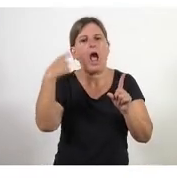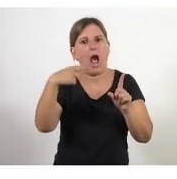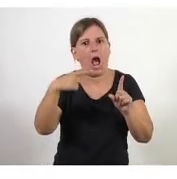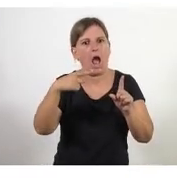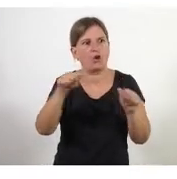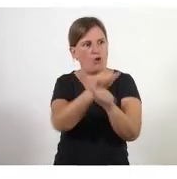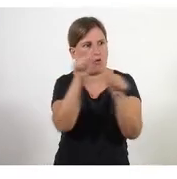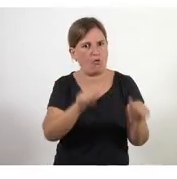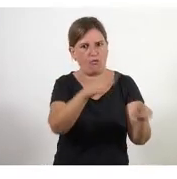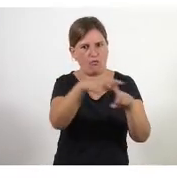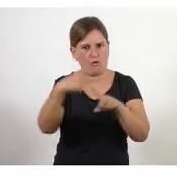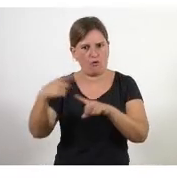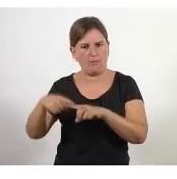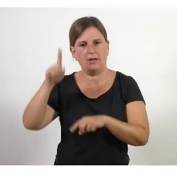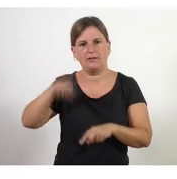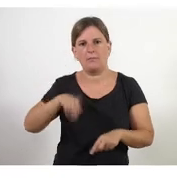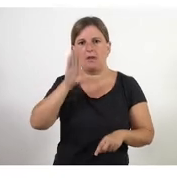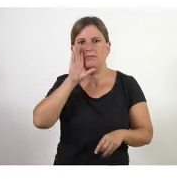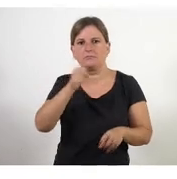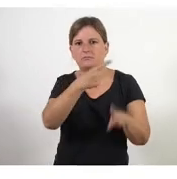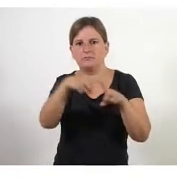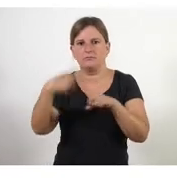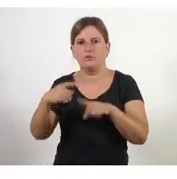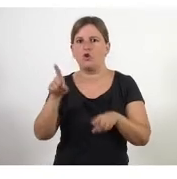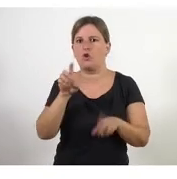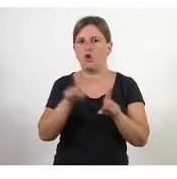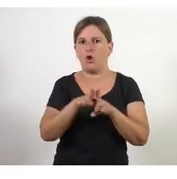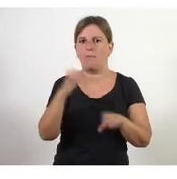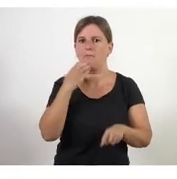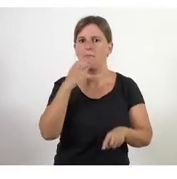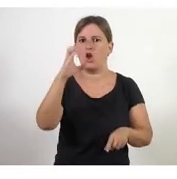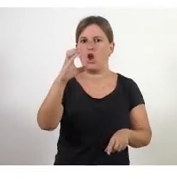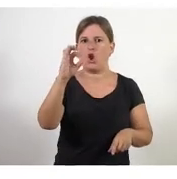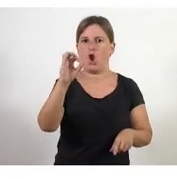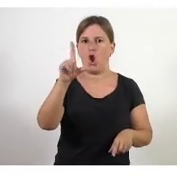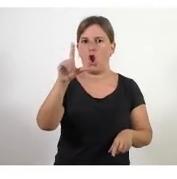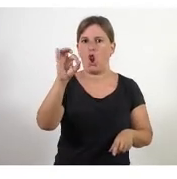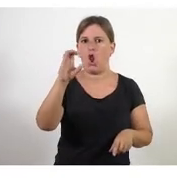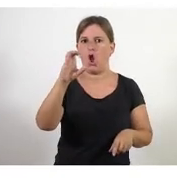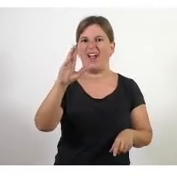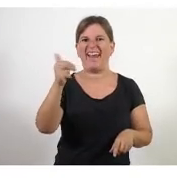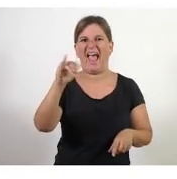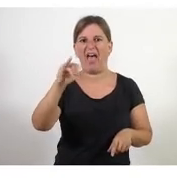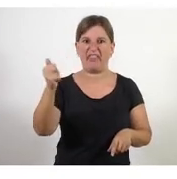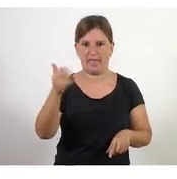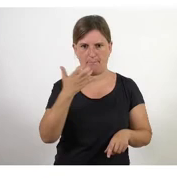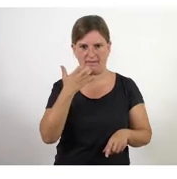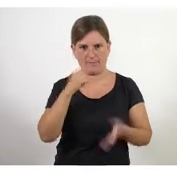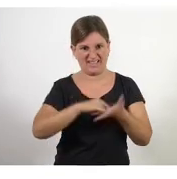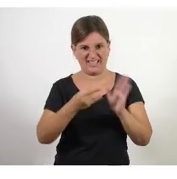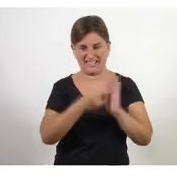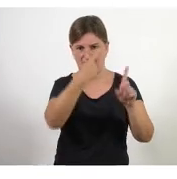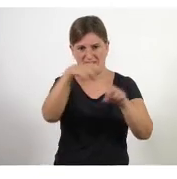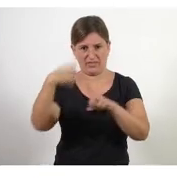també uns altres metodologies de governança com la holocràcia som d'altres sistemes el sistema